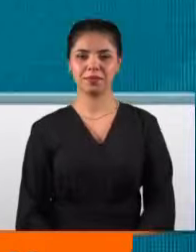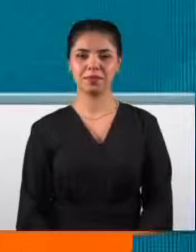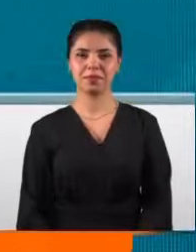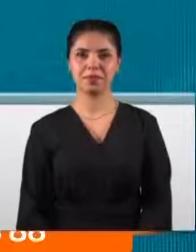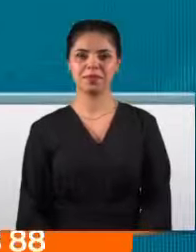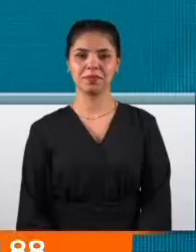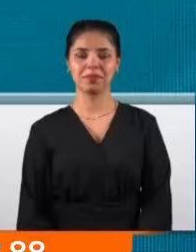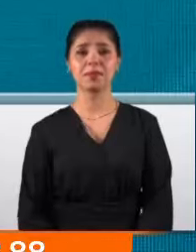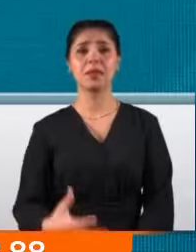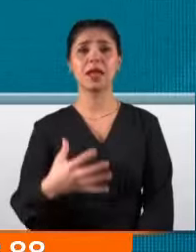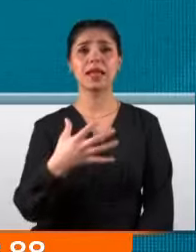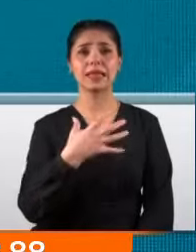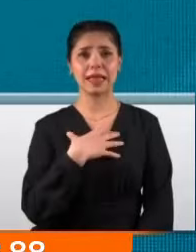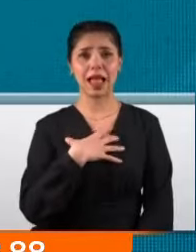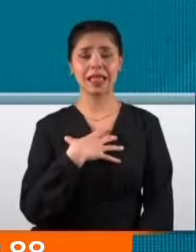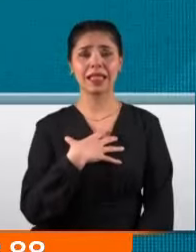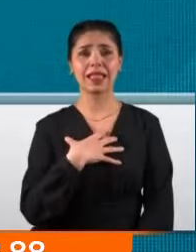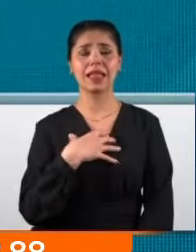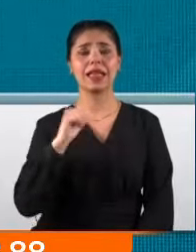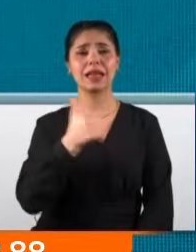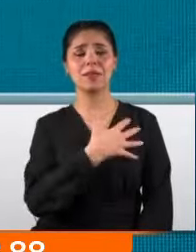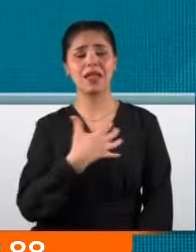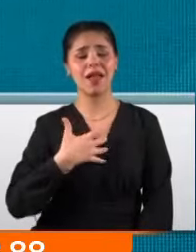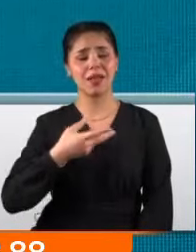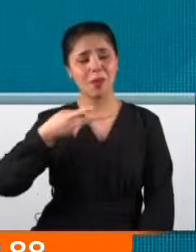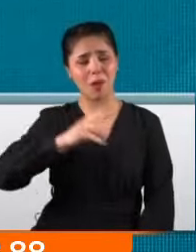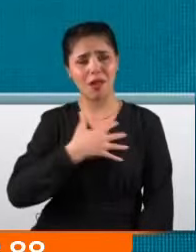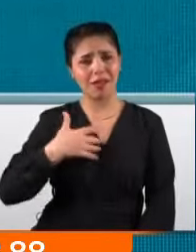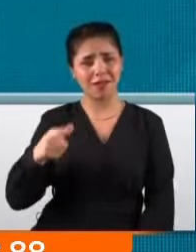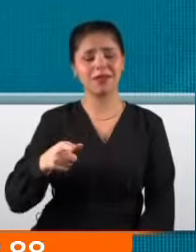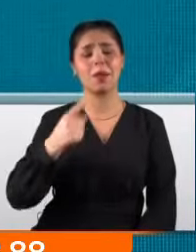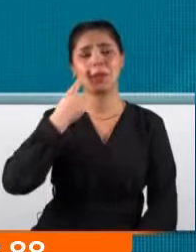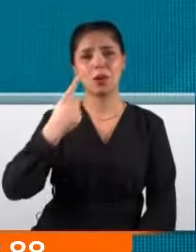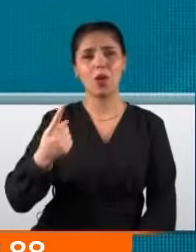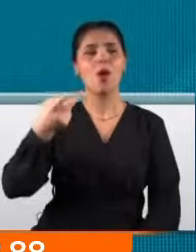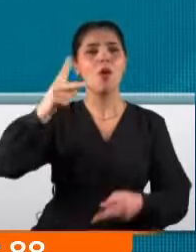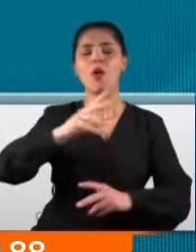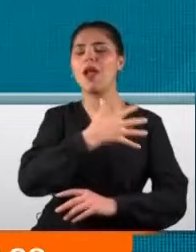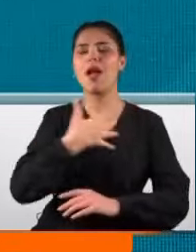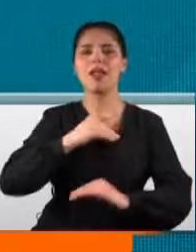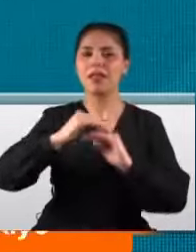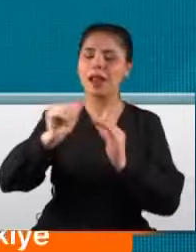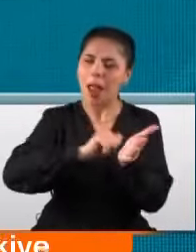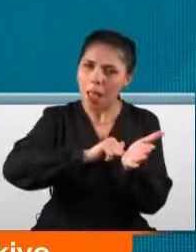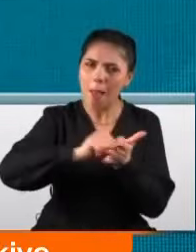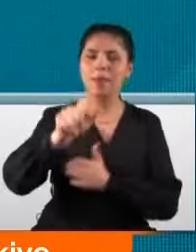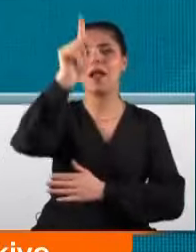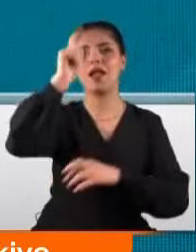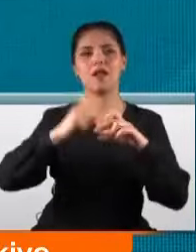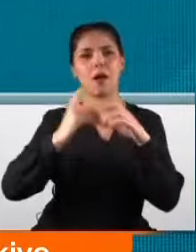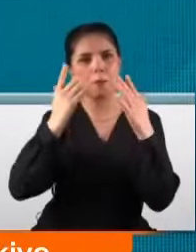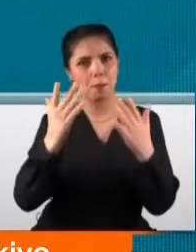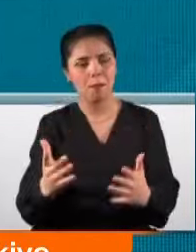Kendi merhum anneciğim başta olmak üzere vefat eden annelerin hepsine Allah'tan rahmet,